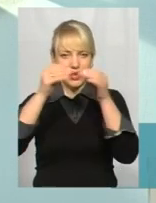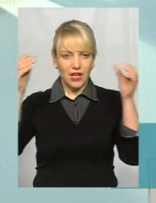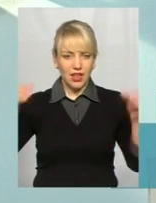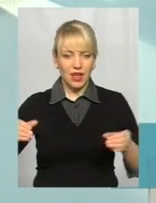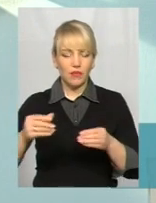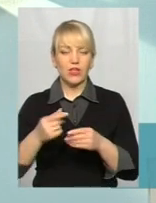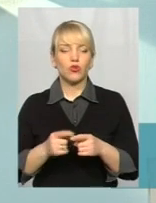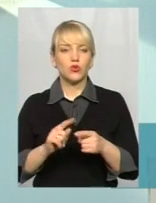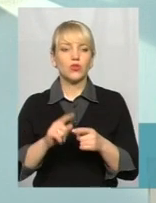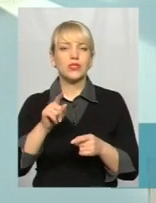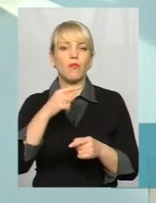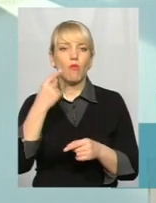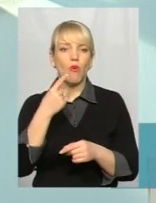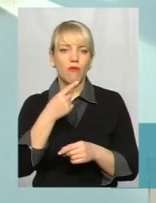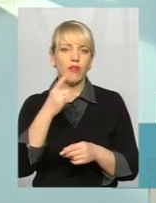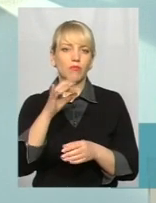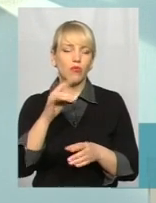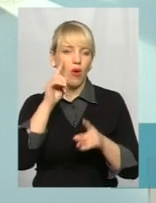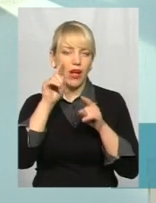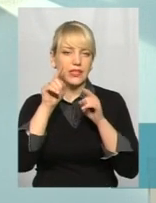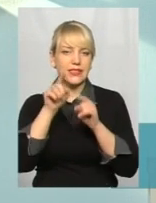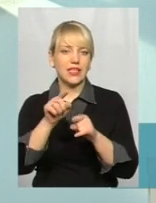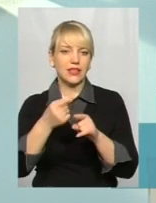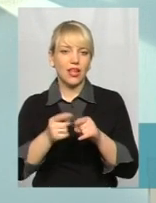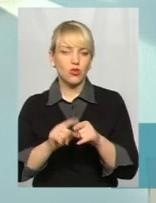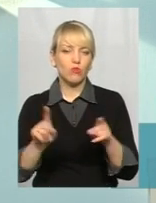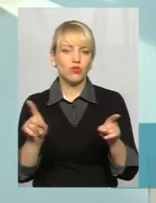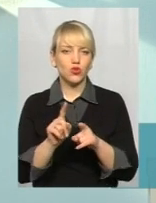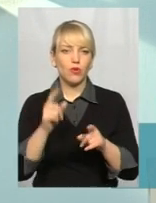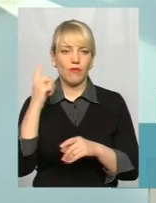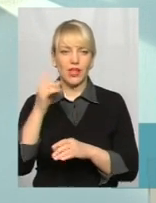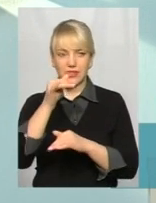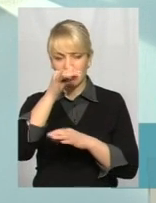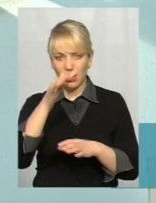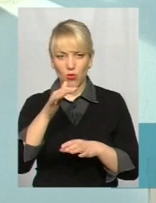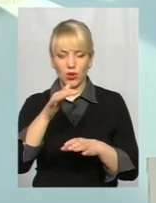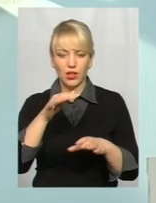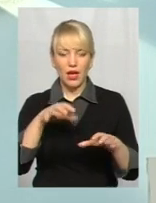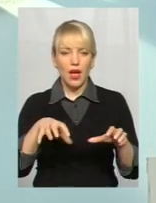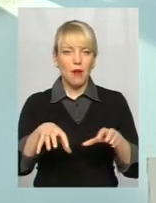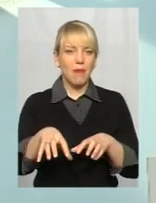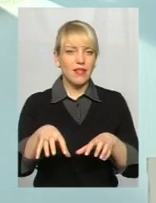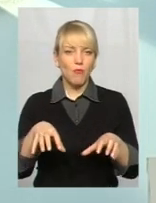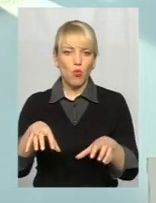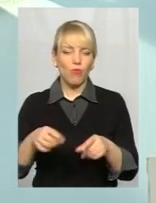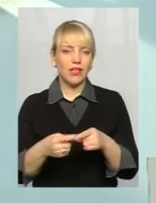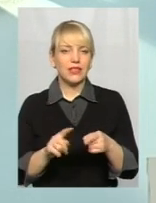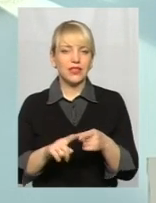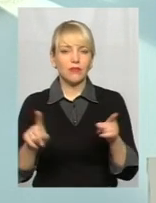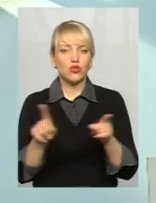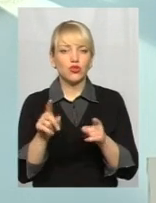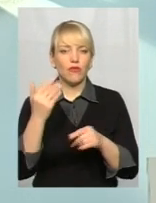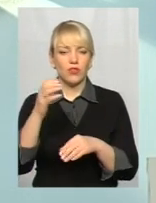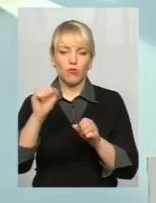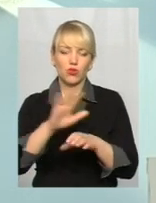положенні більше йде зараз акцент на тому, для того, щоб власники не могли маніпулювати тим, що вони можуть там